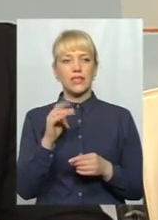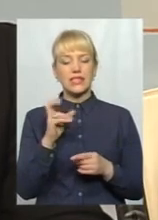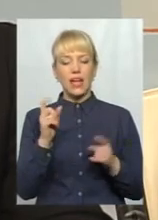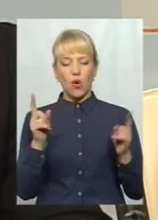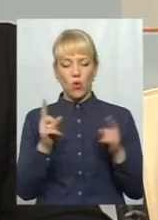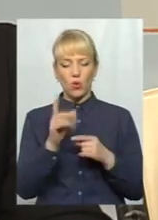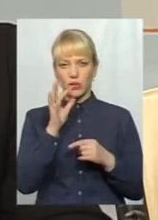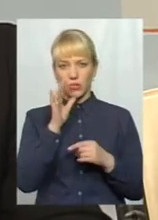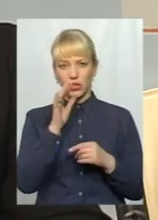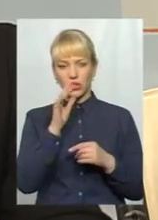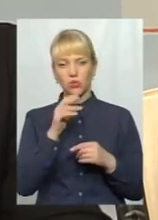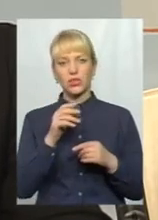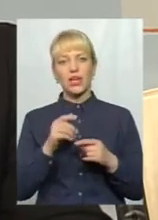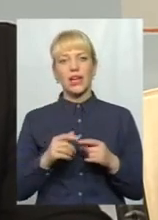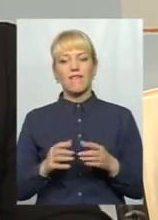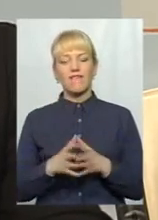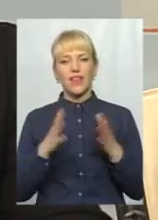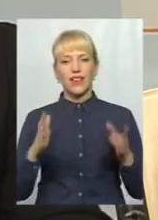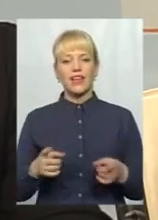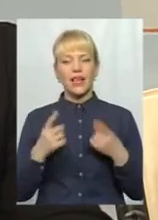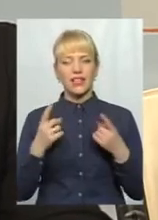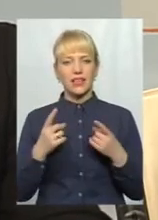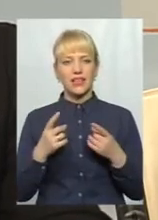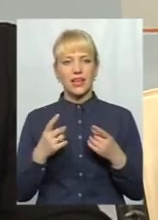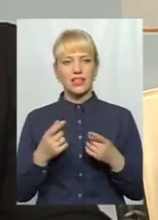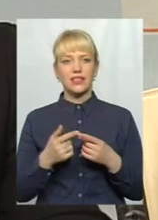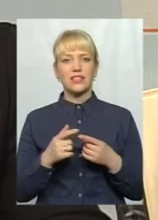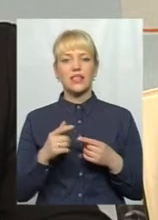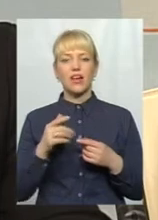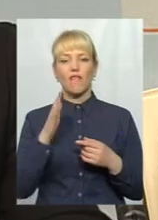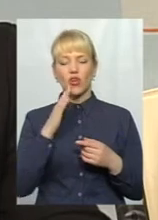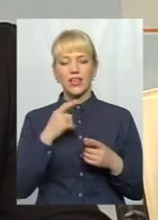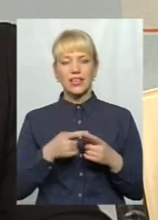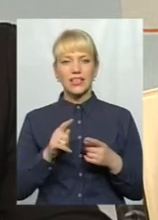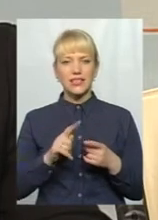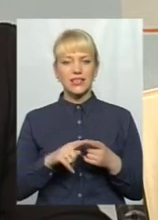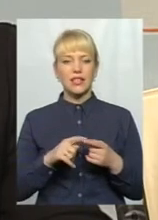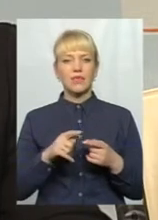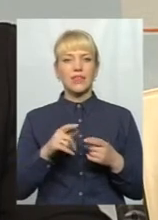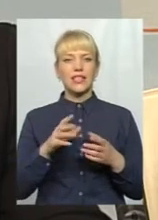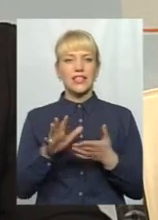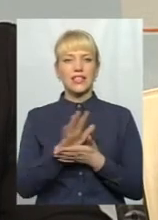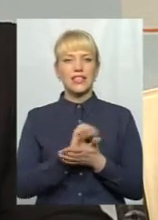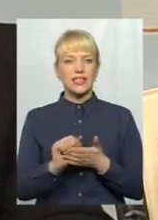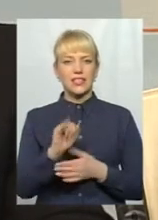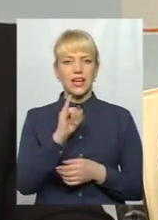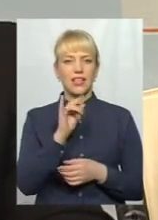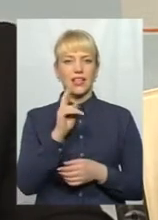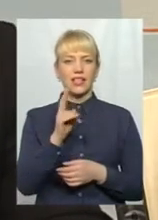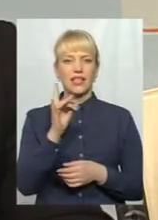короткий період часу велика кількість води, то ці береги оголяються. І, крім того, що гине ікра, починає